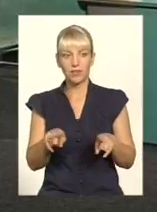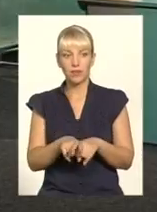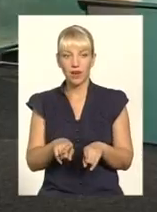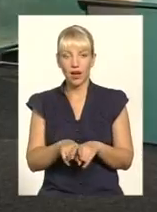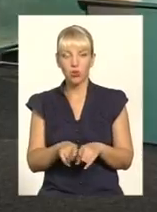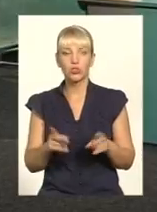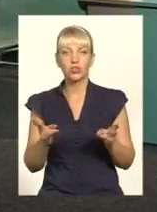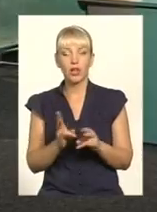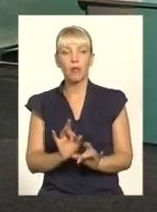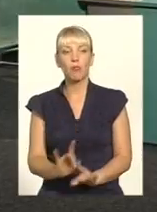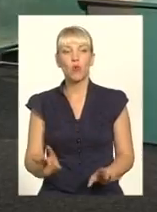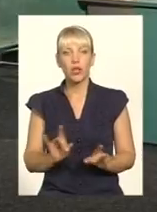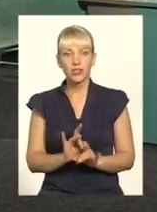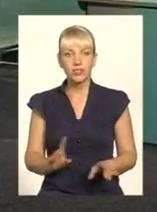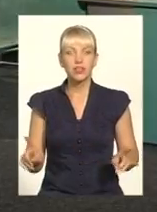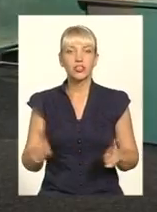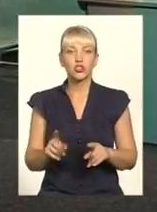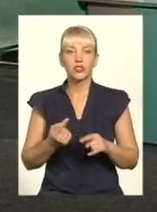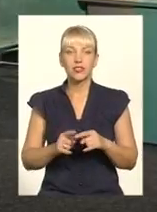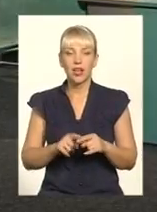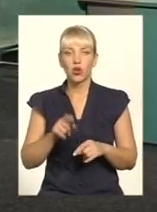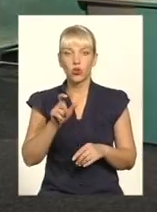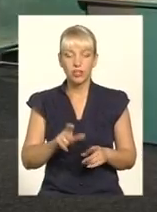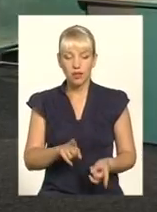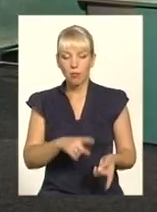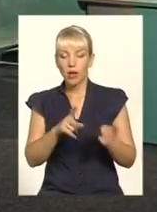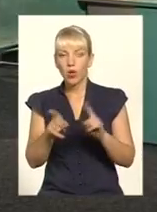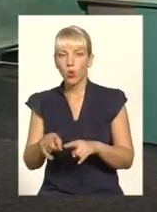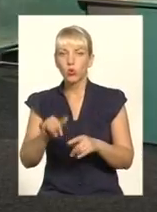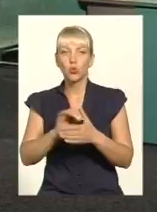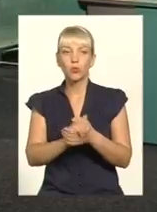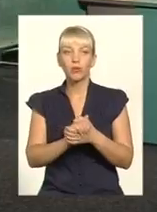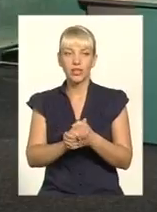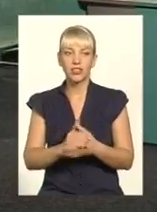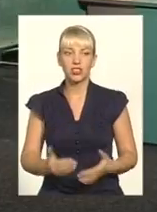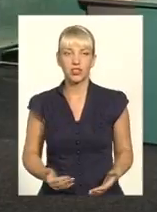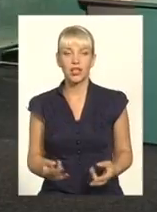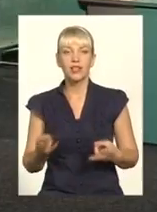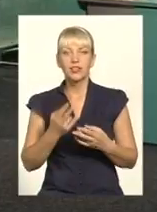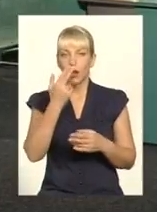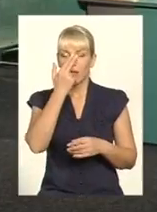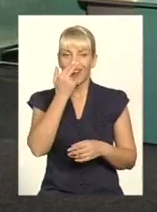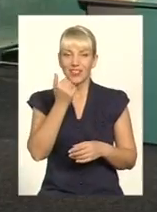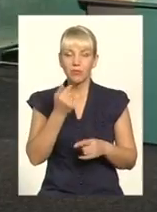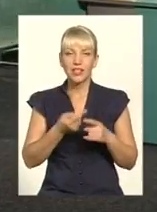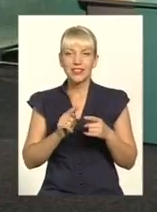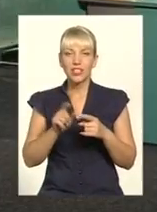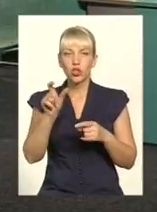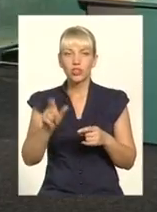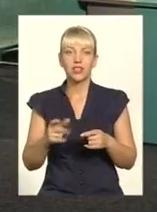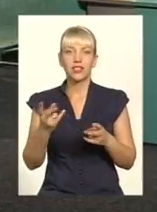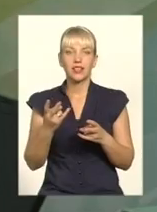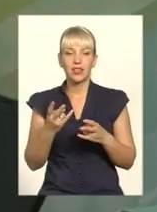зараз ця людина переходить в мирне життя. І потрібно провести цю адаптацію, запустити ці адаптаційні